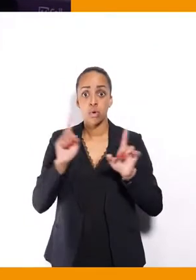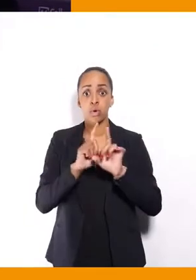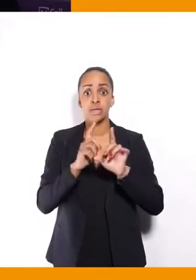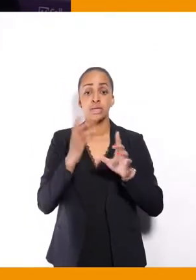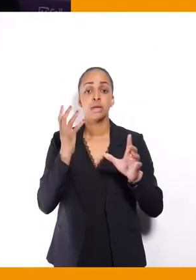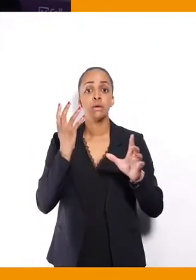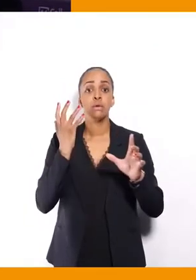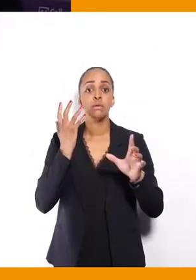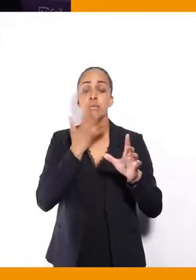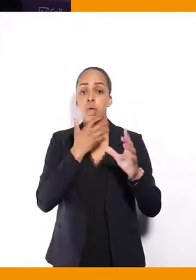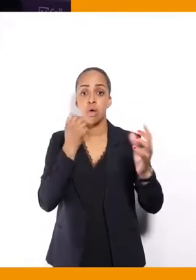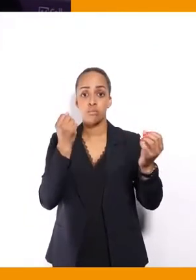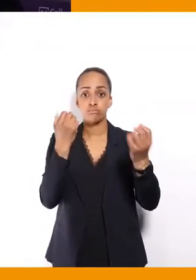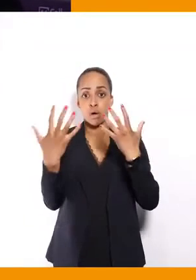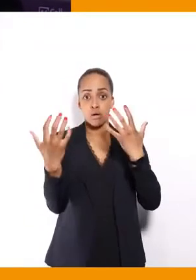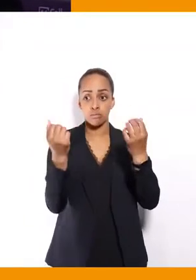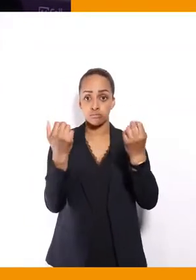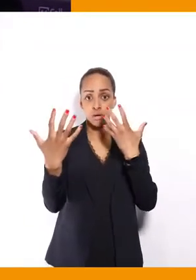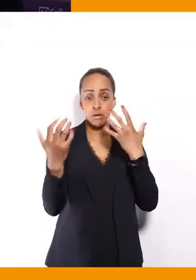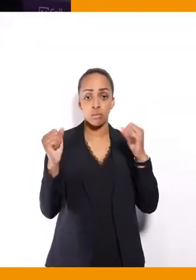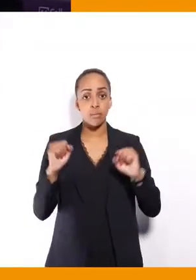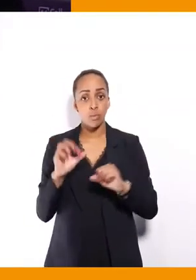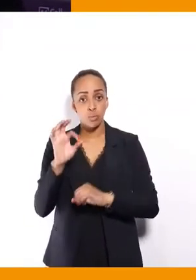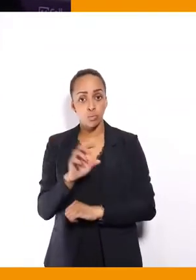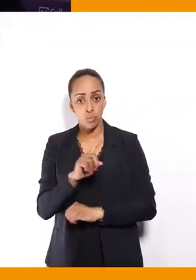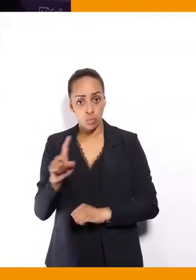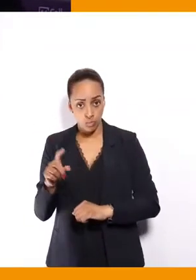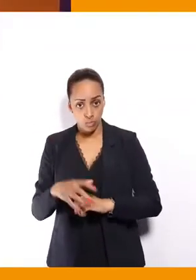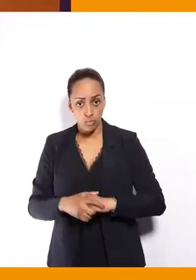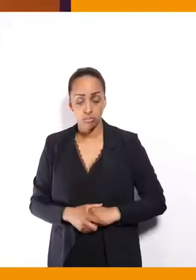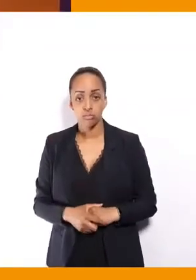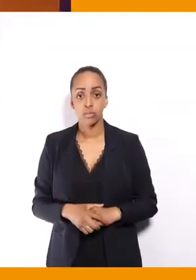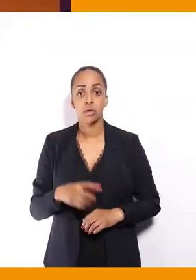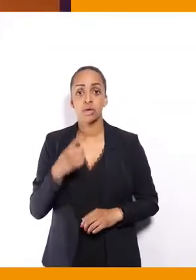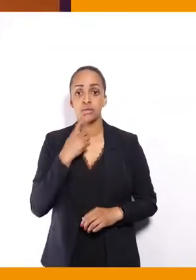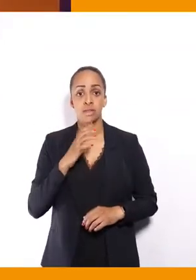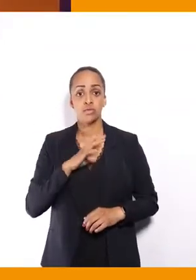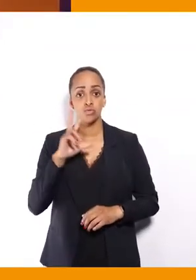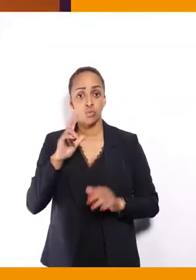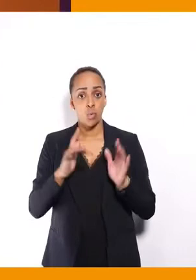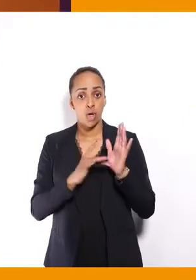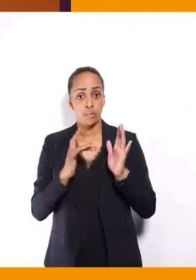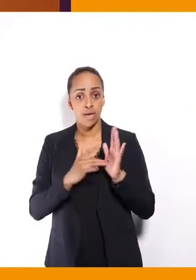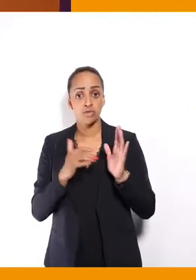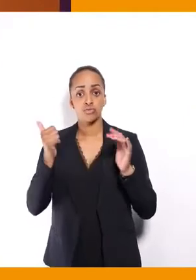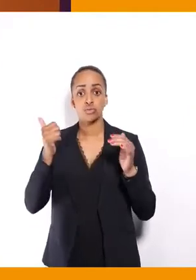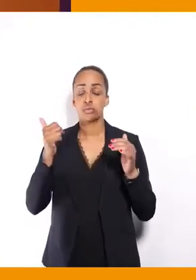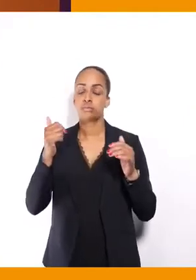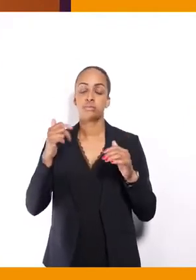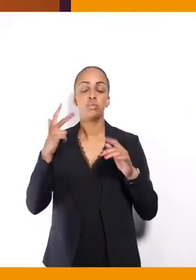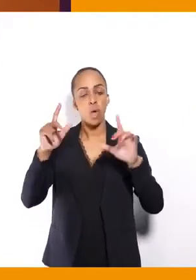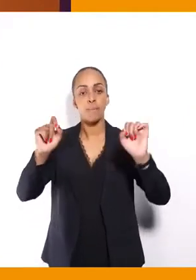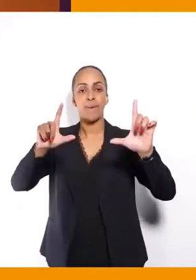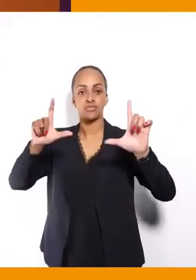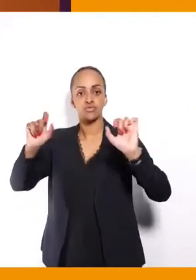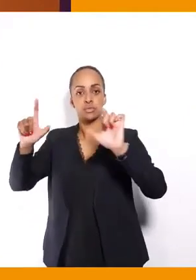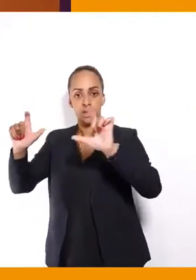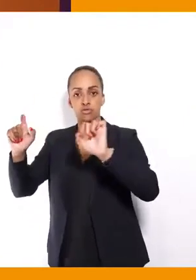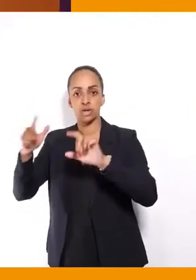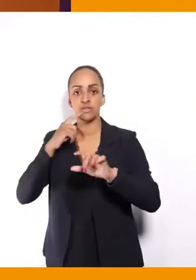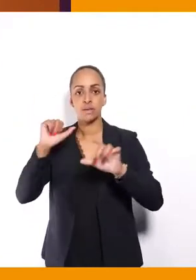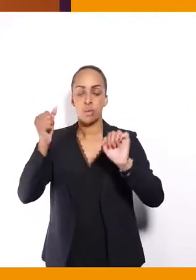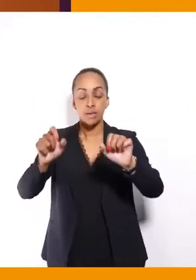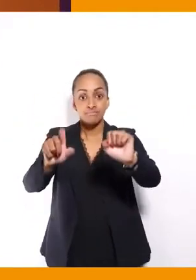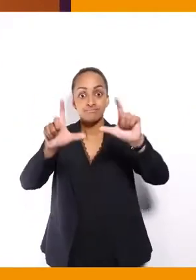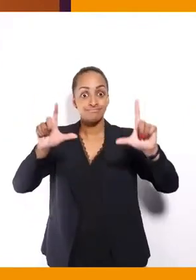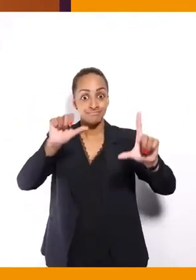des couleurs. Donc pour ça, les règles du jeu sont assez claires, nous prenons trois pages. La page d'accueil, la page qui contient les